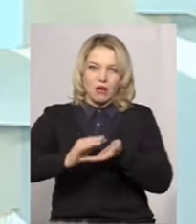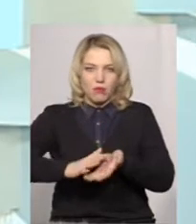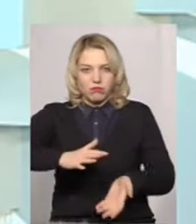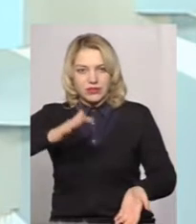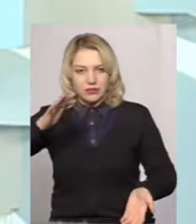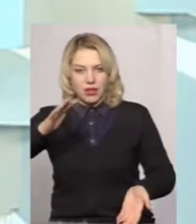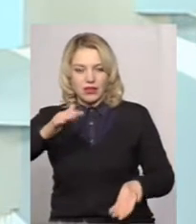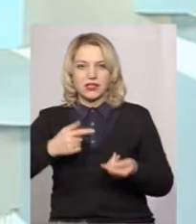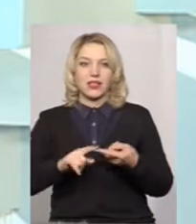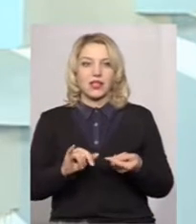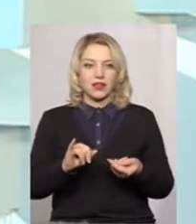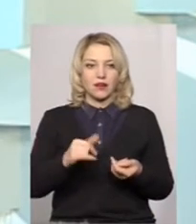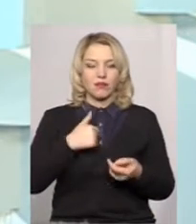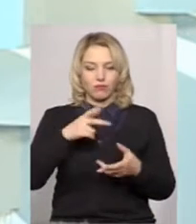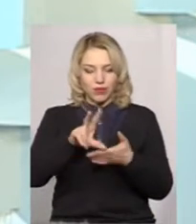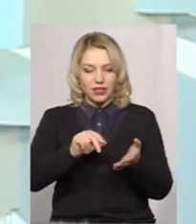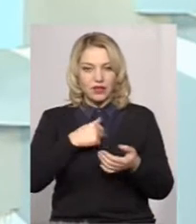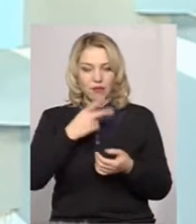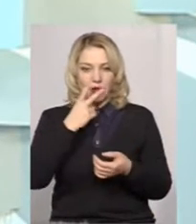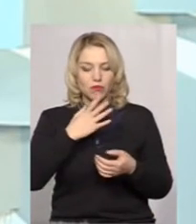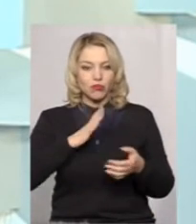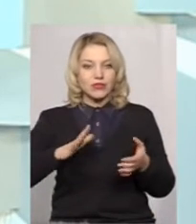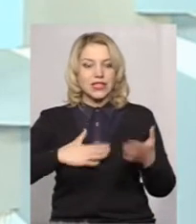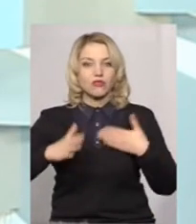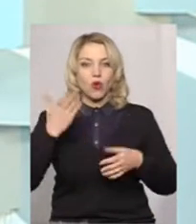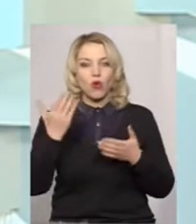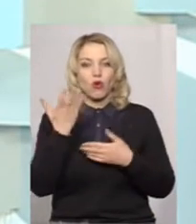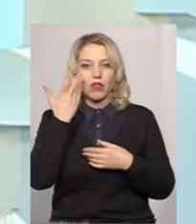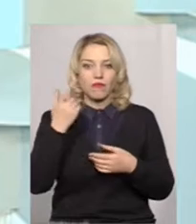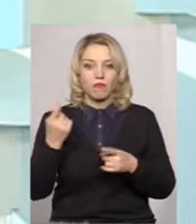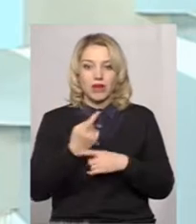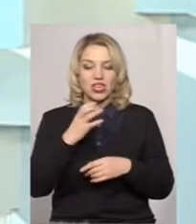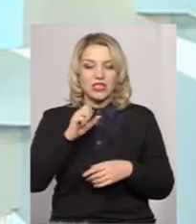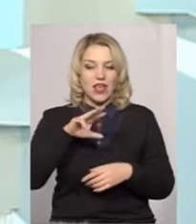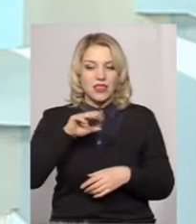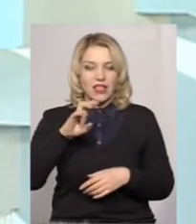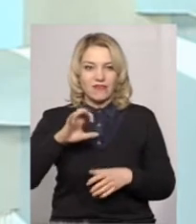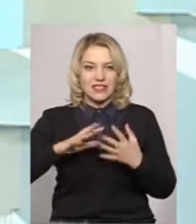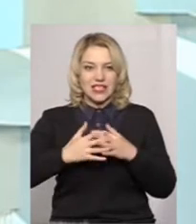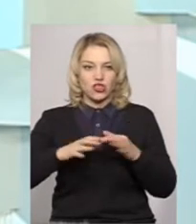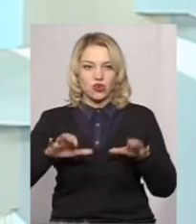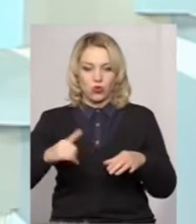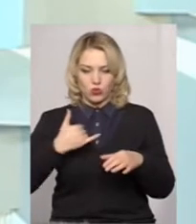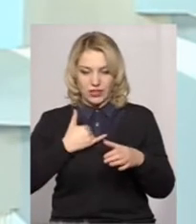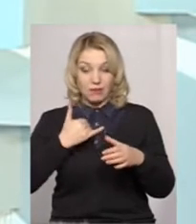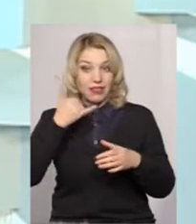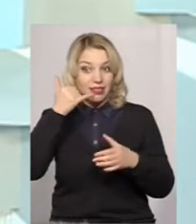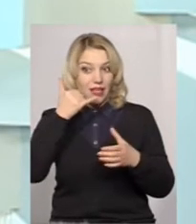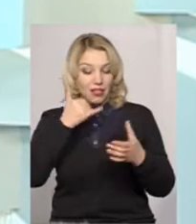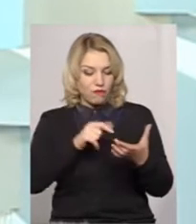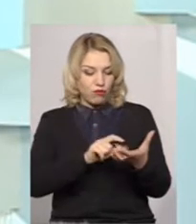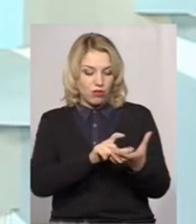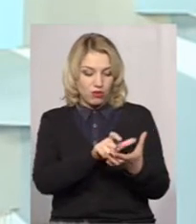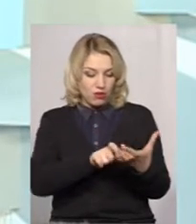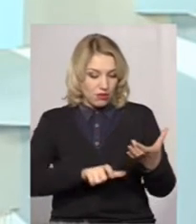завжди навожу приклад, коли я був здивований, бачачи вперше, як сатанівський селищний голова, все без телефона, підключався до